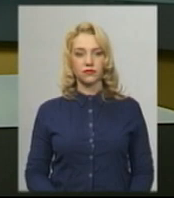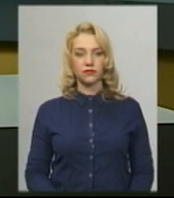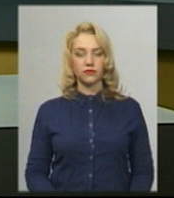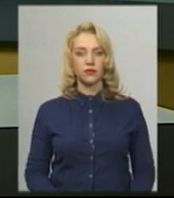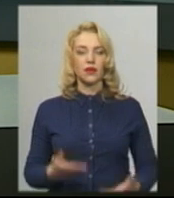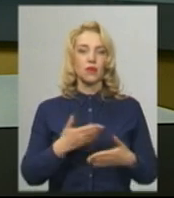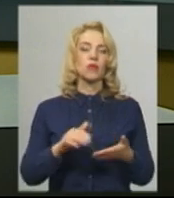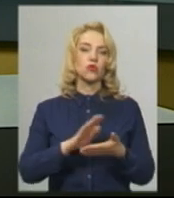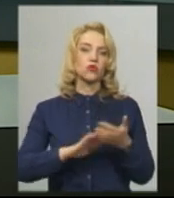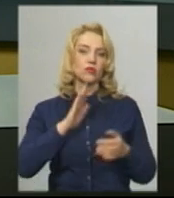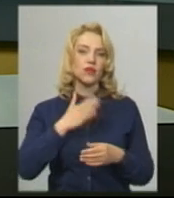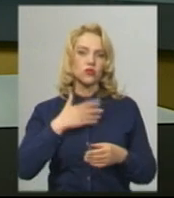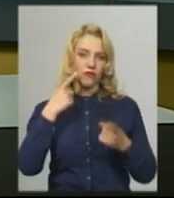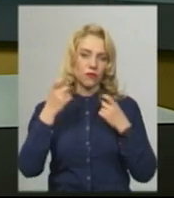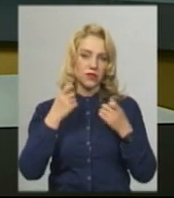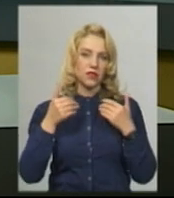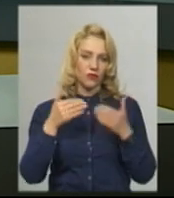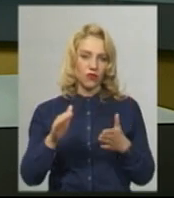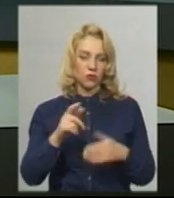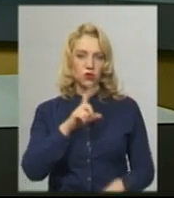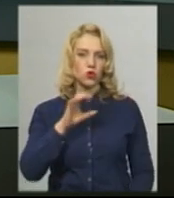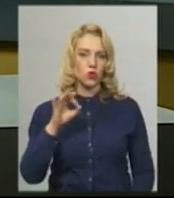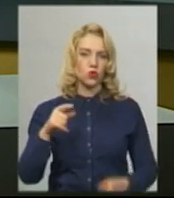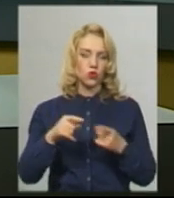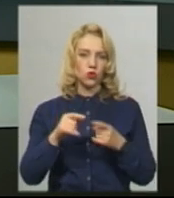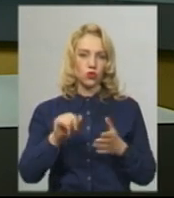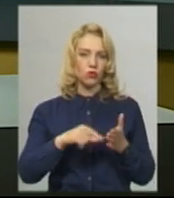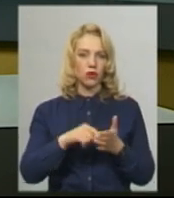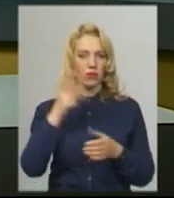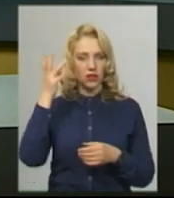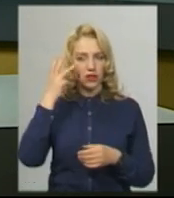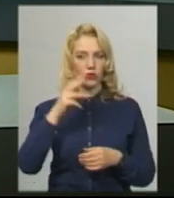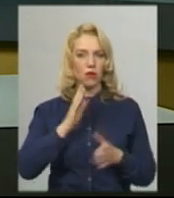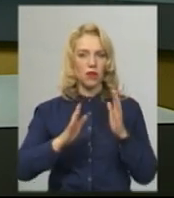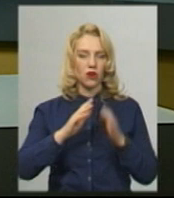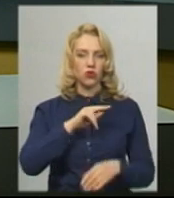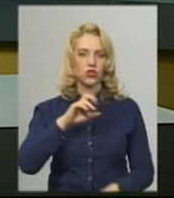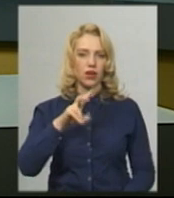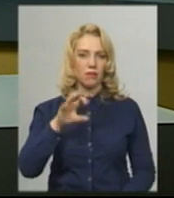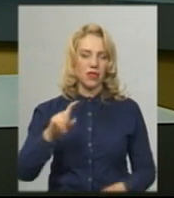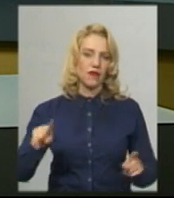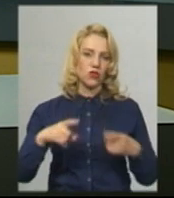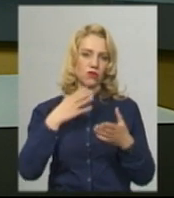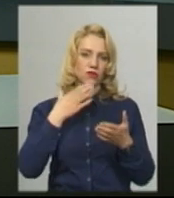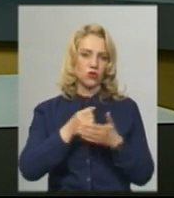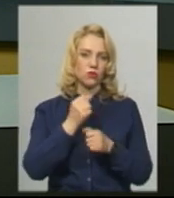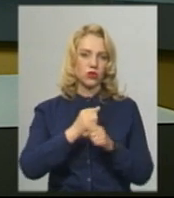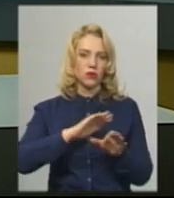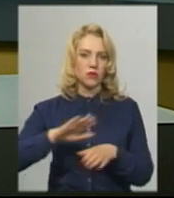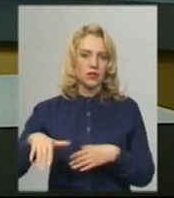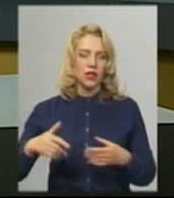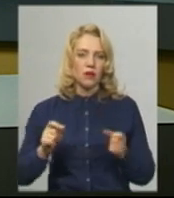Ми продовжуємо наш інформаційний випуск. Зоокуток у Хмельницькому парку імені Михайла Чекмана відновив свою роботу після